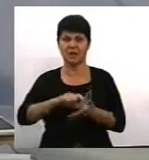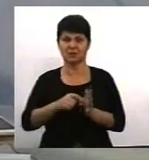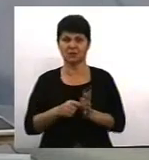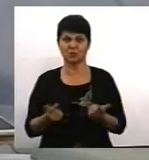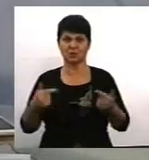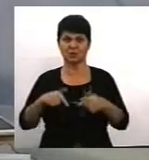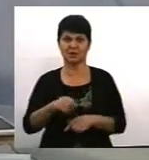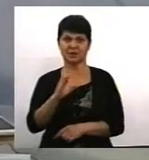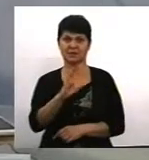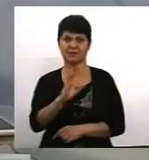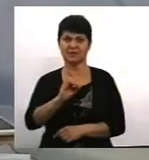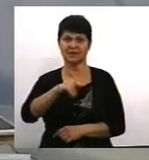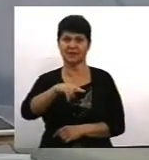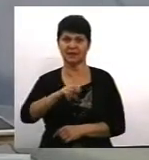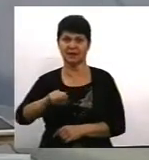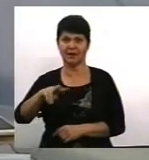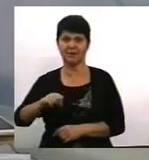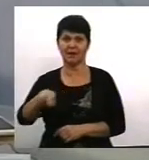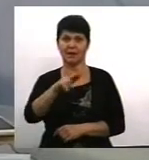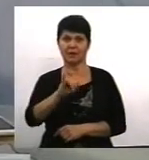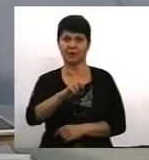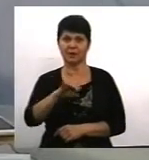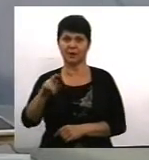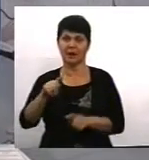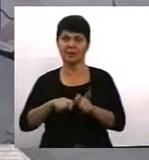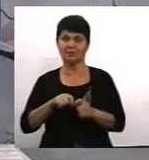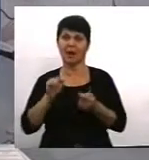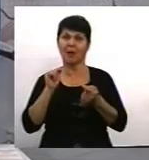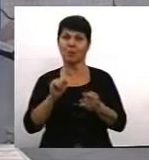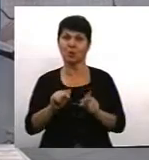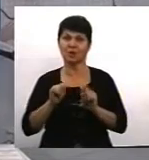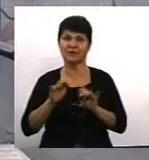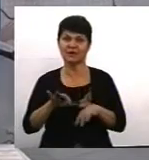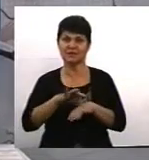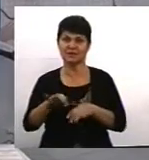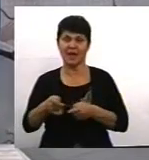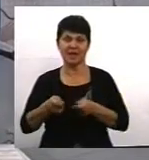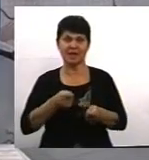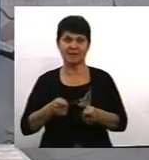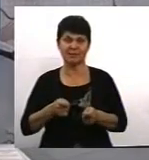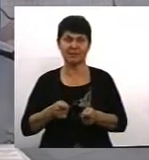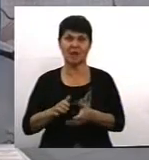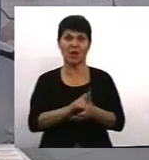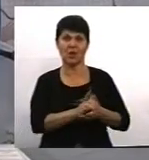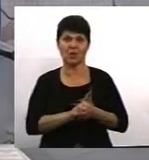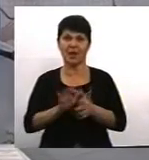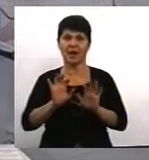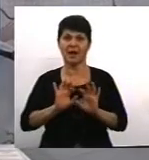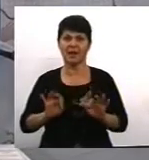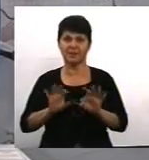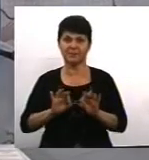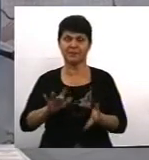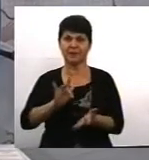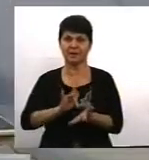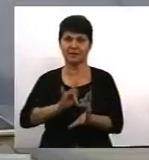Світлана Дубина, експертка з проти дії насильства, керівниця громадської організації «Інформаційно-просвітницький центр